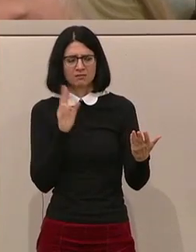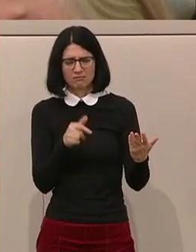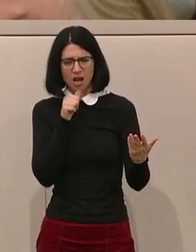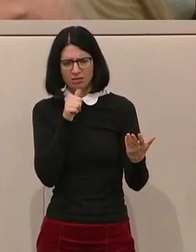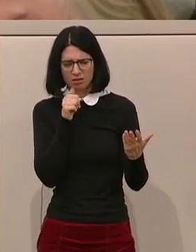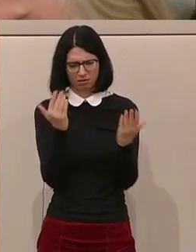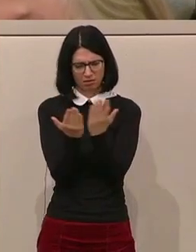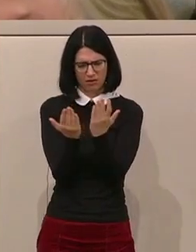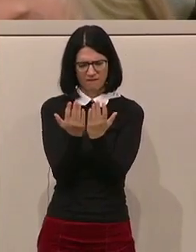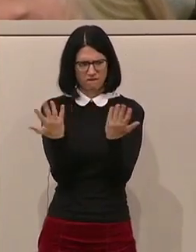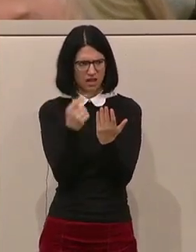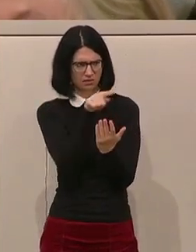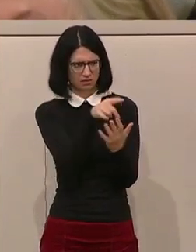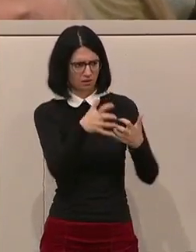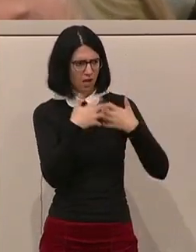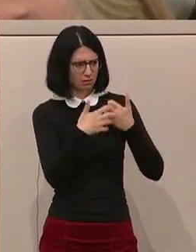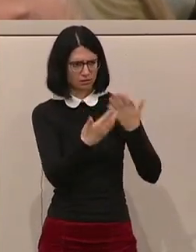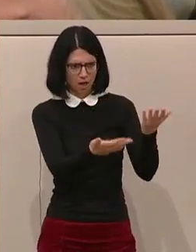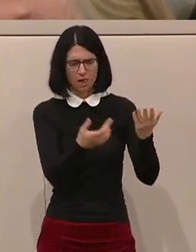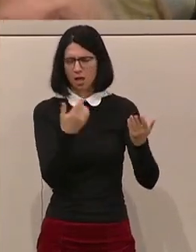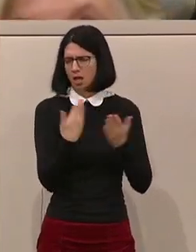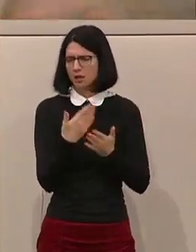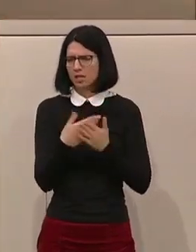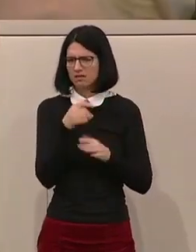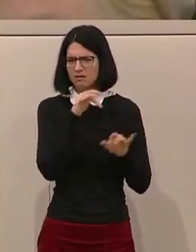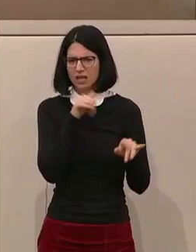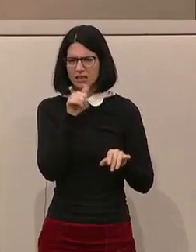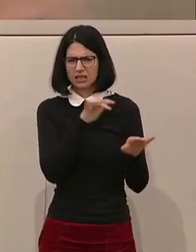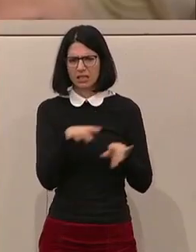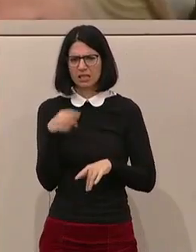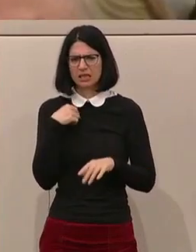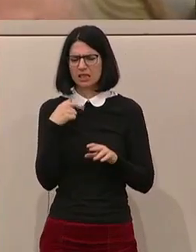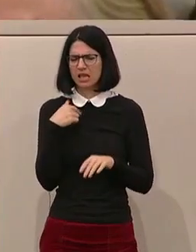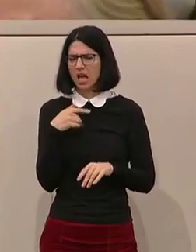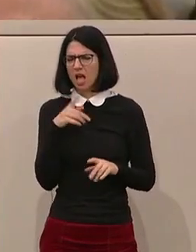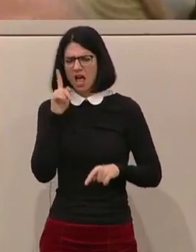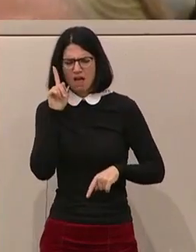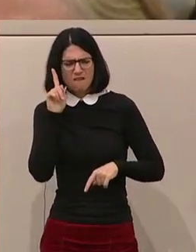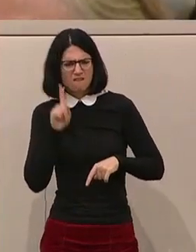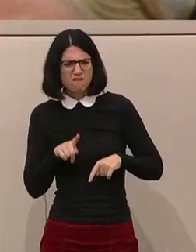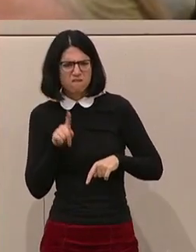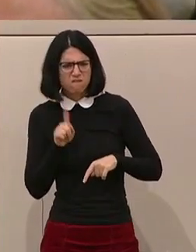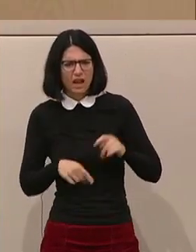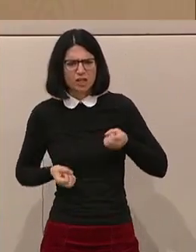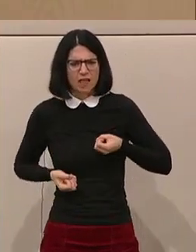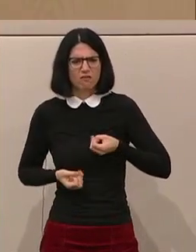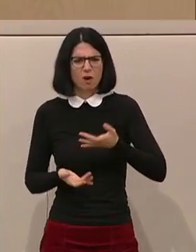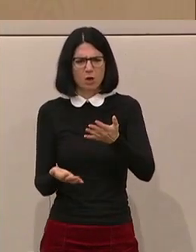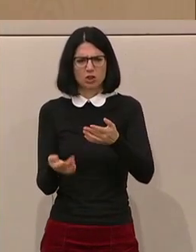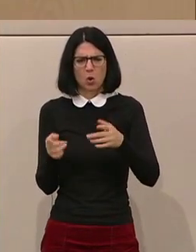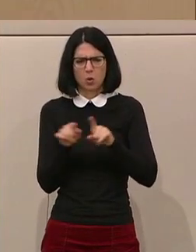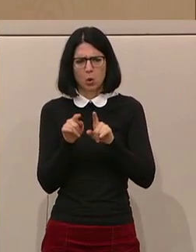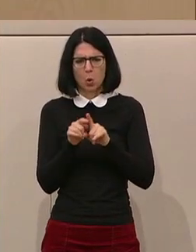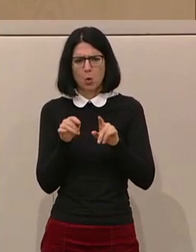kompatibel, was Sie sagen. Also bitte streuen Sie den Leuten nicht immer falsche Dinge in den Augen, Sand in den Augen.